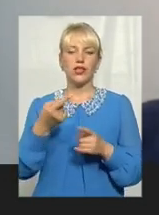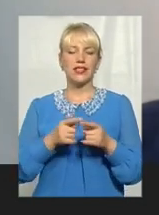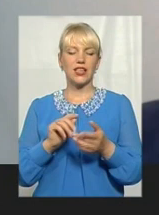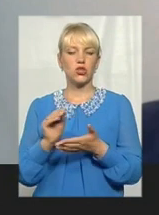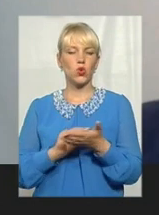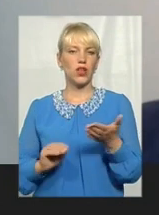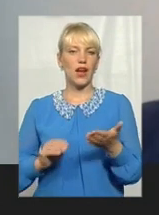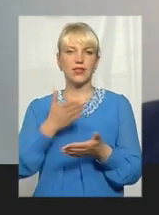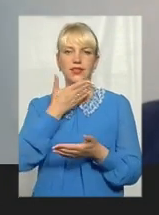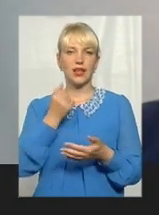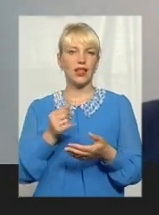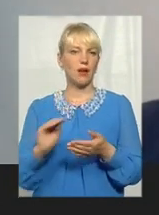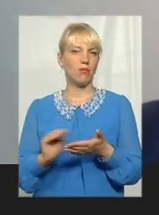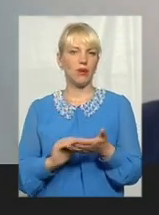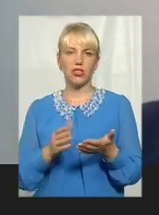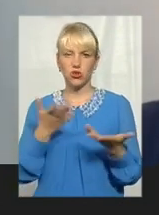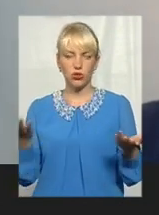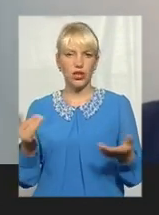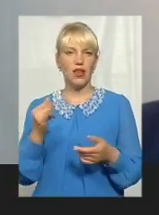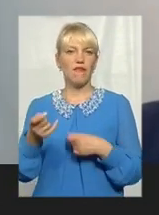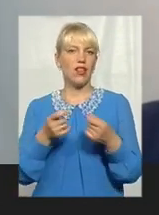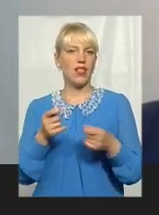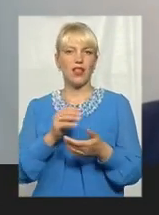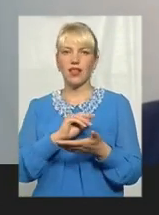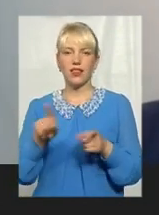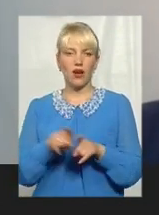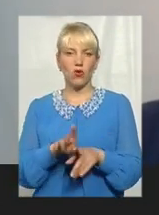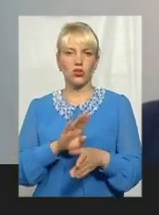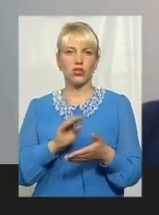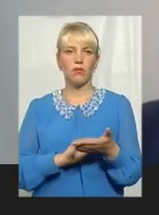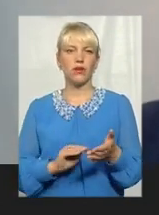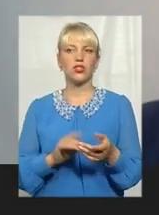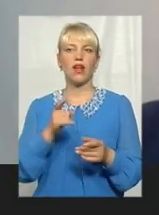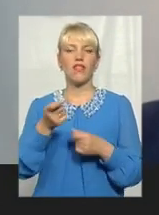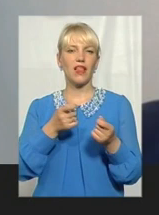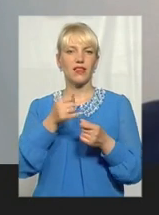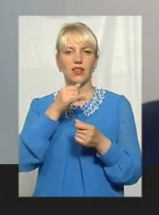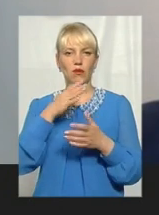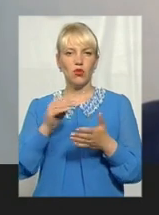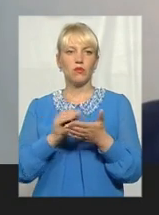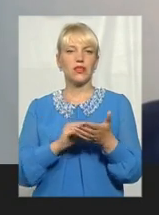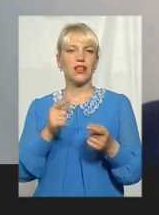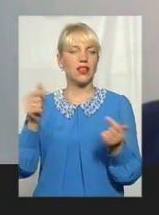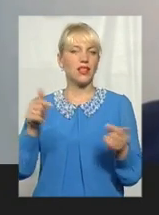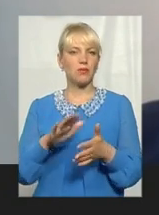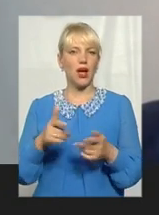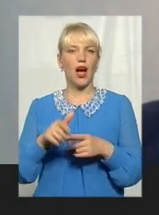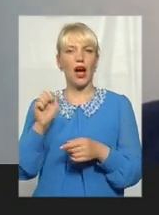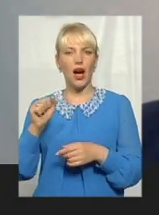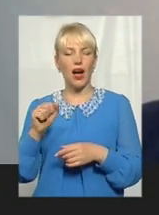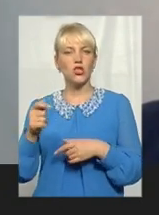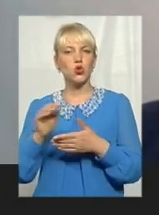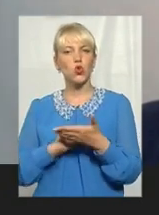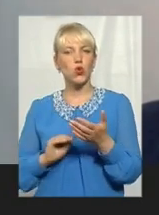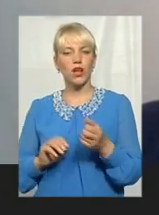і про це не пишуть влада. Влада не пишуть тому, що вона про це не може писати в темні її компетенції, а журналісти, напевно,